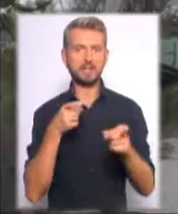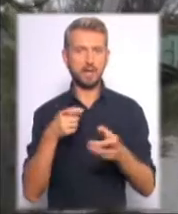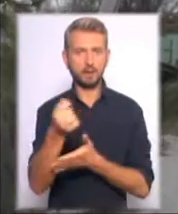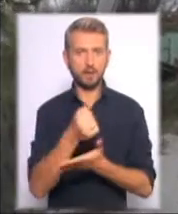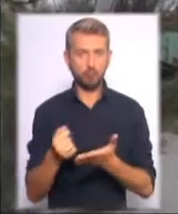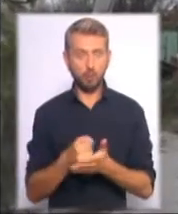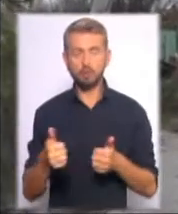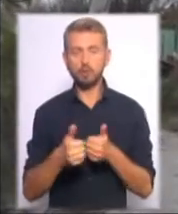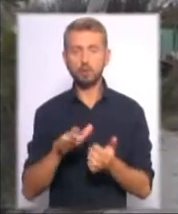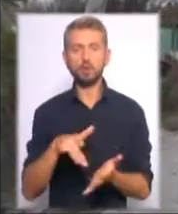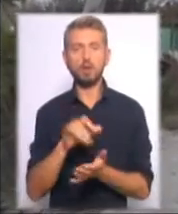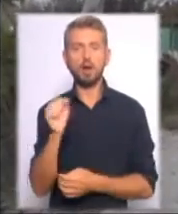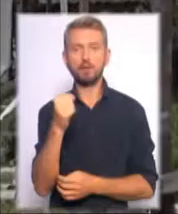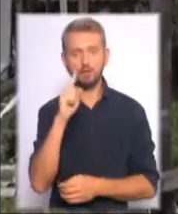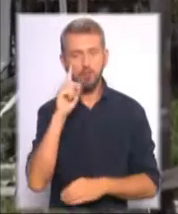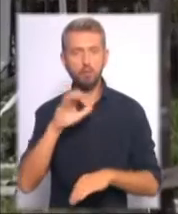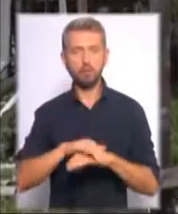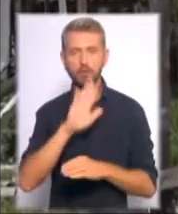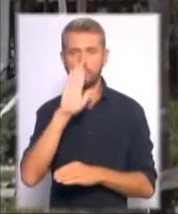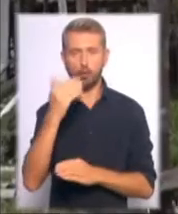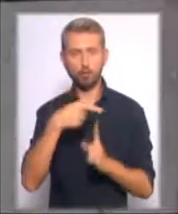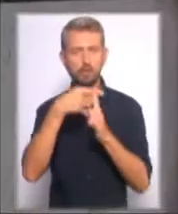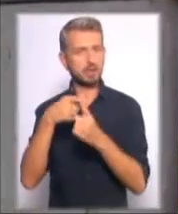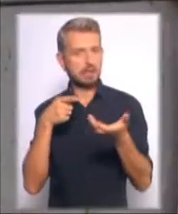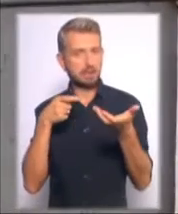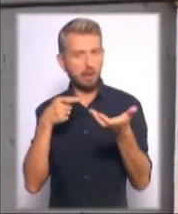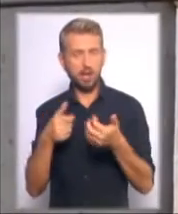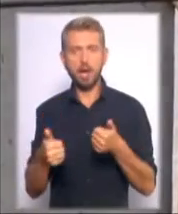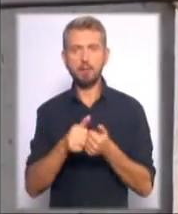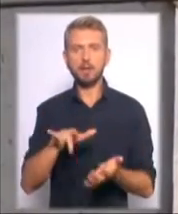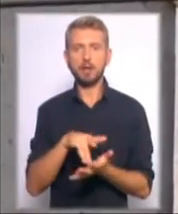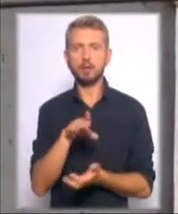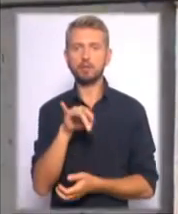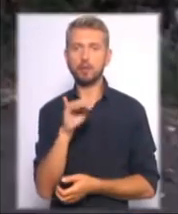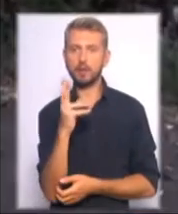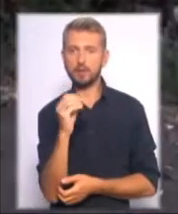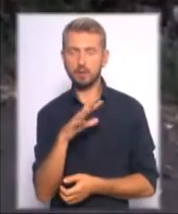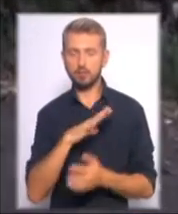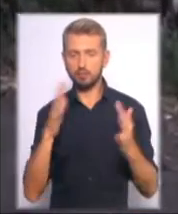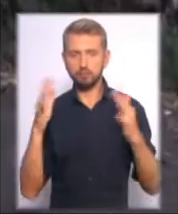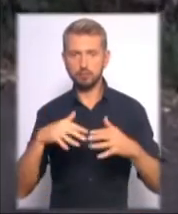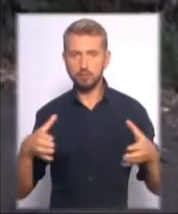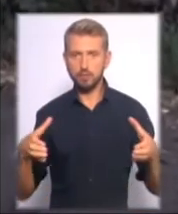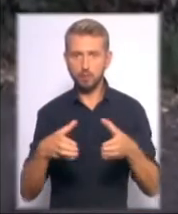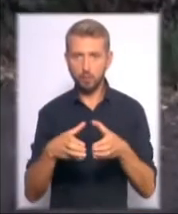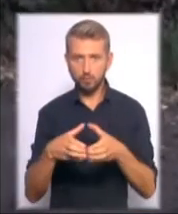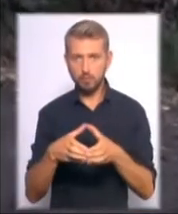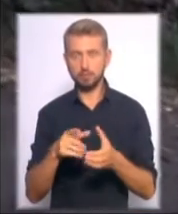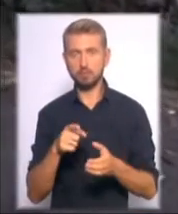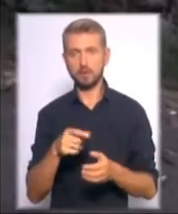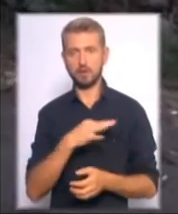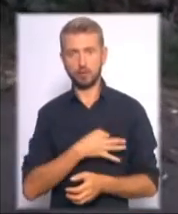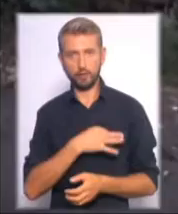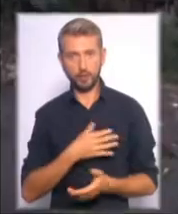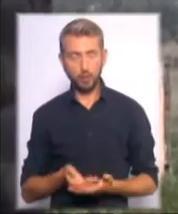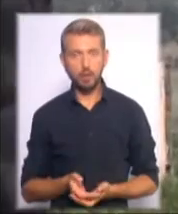Авдіївки помічений ворожий снайпер, а біля Троїцького сталося бойове зіткнення сил АТО з розвідгрупою бойовиків. На Маріупольському напрямку